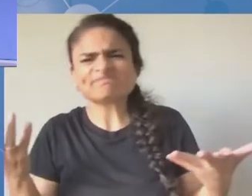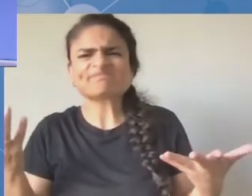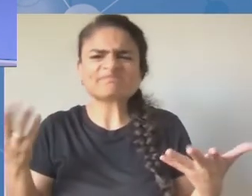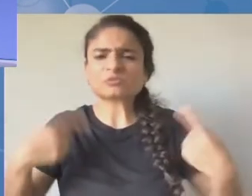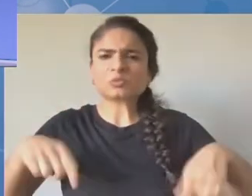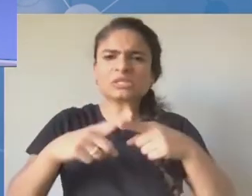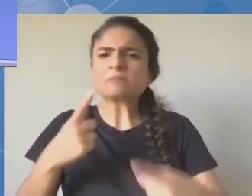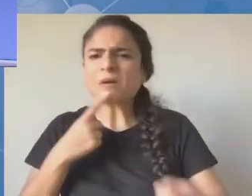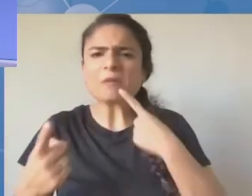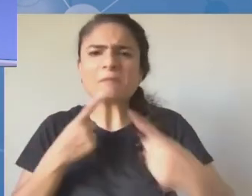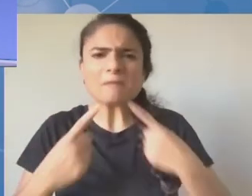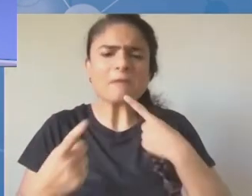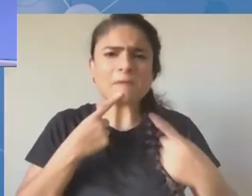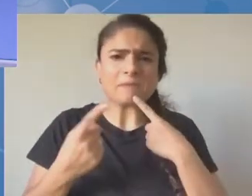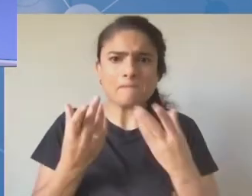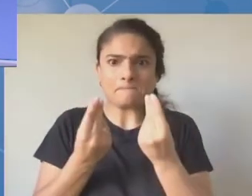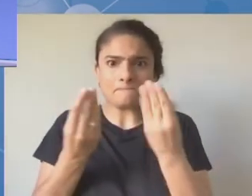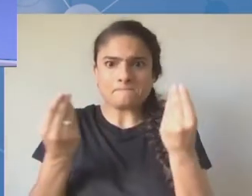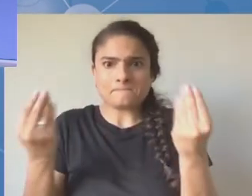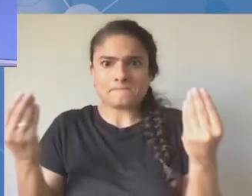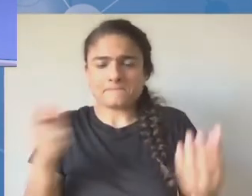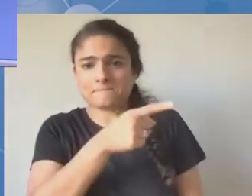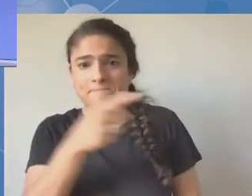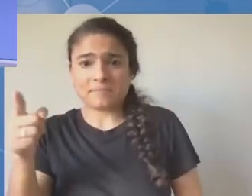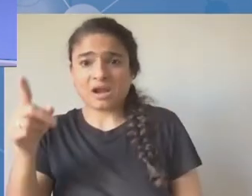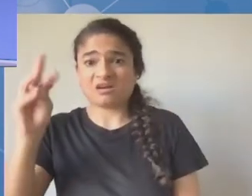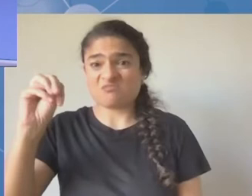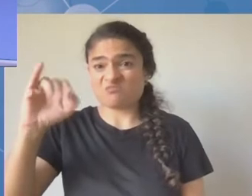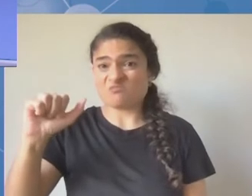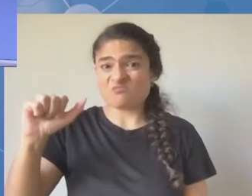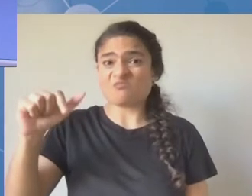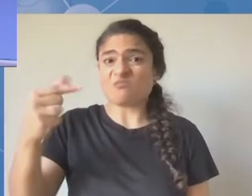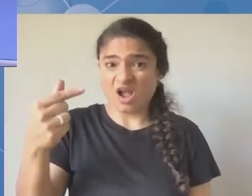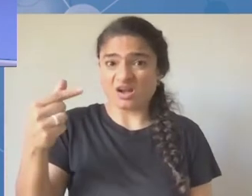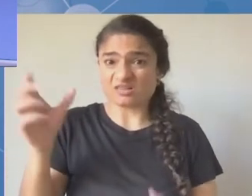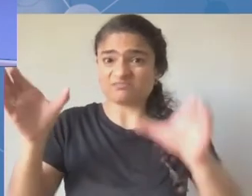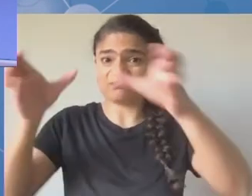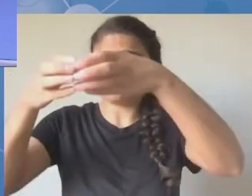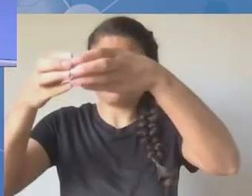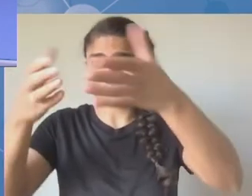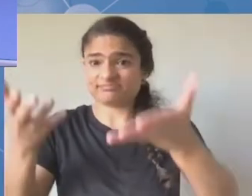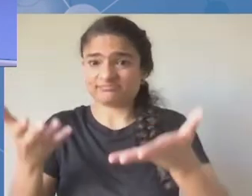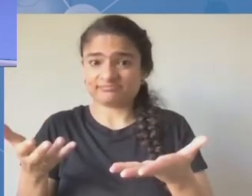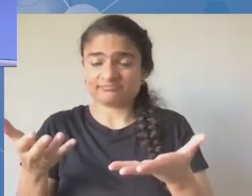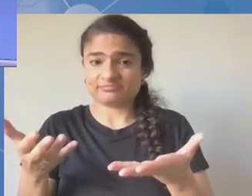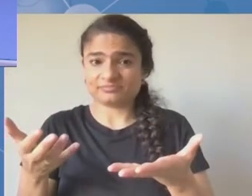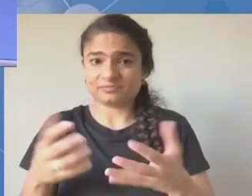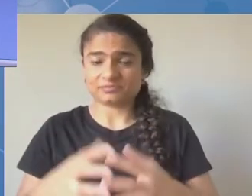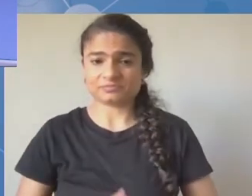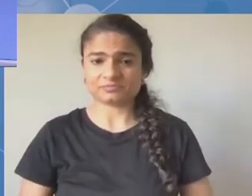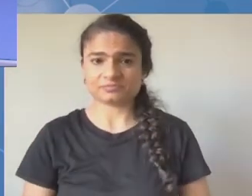I na przykład na wielu głównych sesjach wśród panelistów nie było przedstawicieli ludzi młodych.